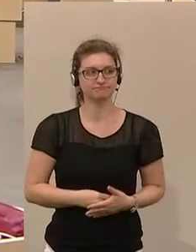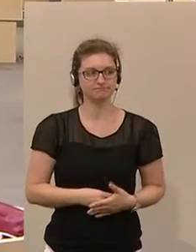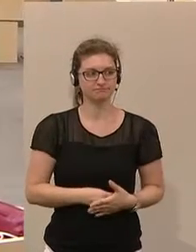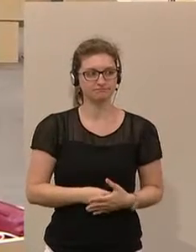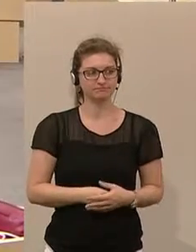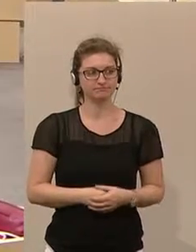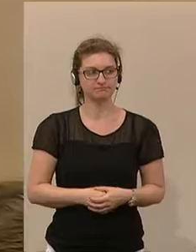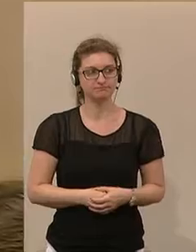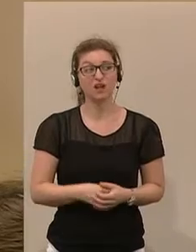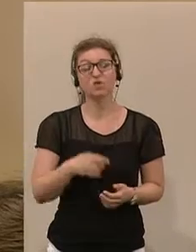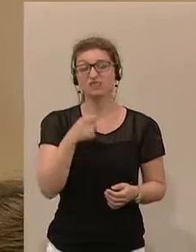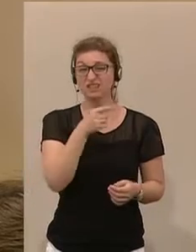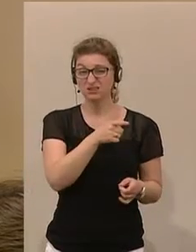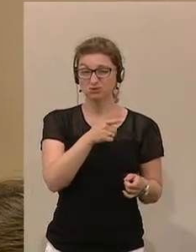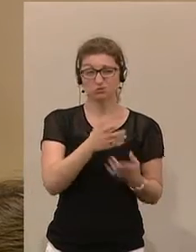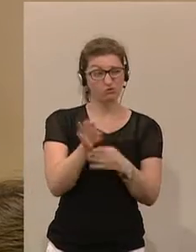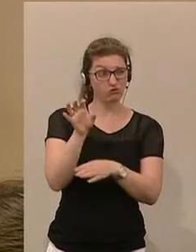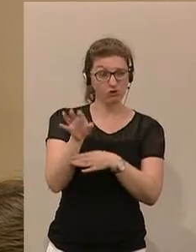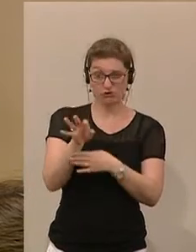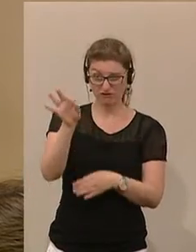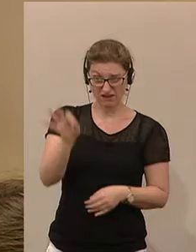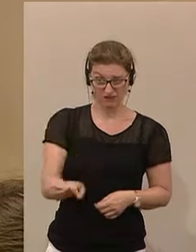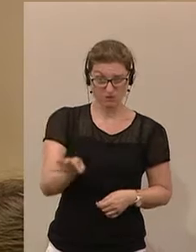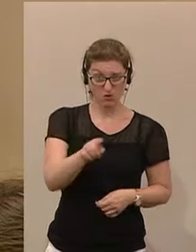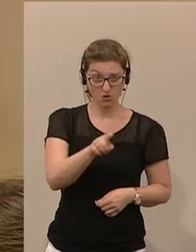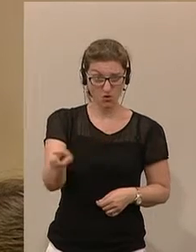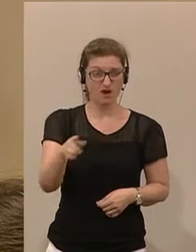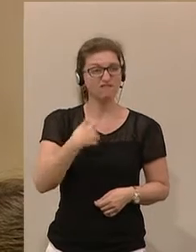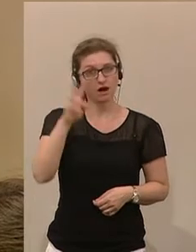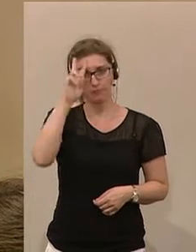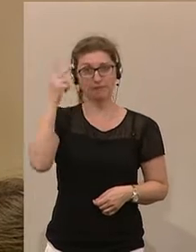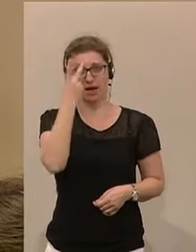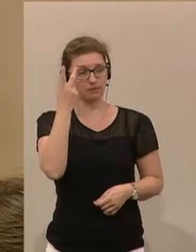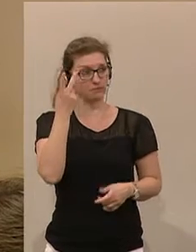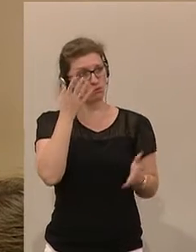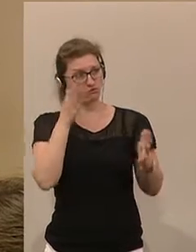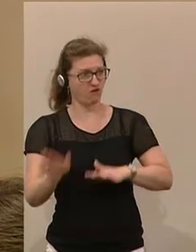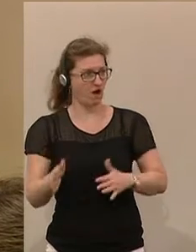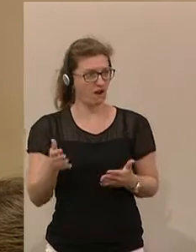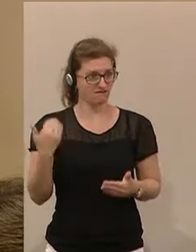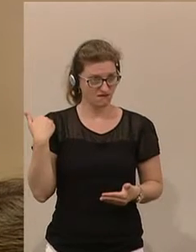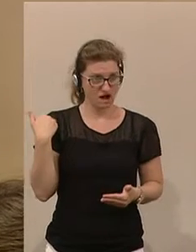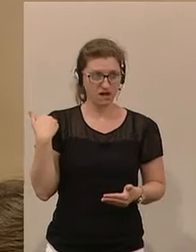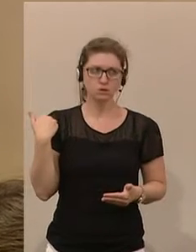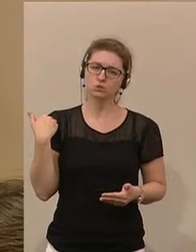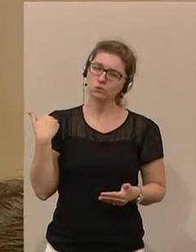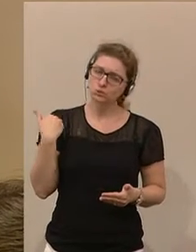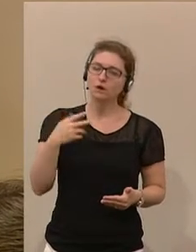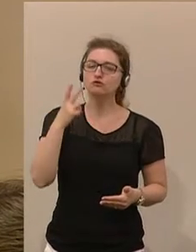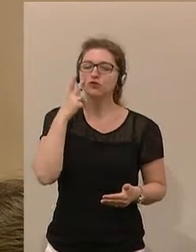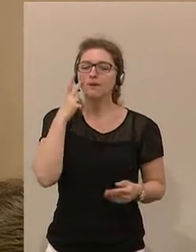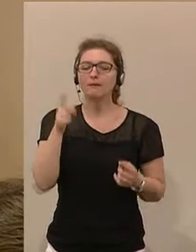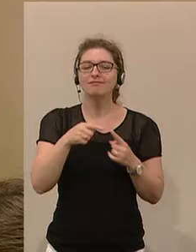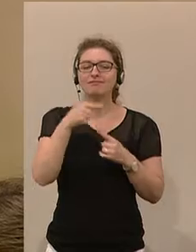Und wenn Sie der Freiheitlichen Partei vorwerfen wollen, dass wir umgefallen sind, dann schauen wir mal nach den nächsten